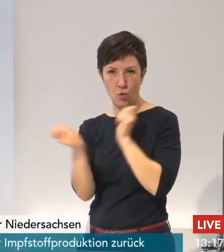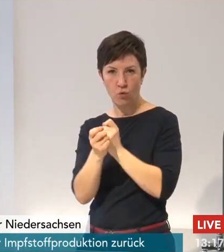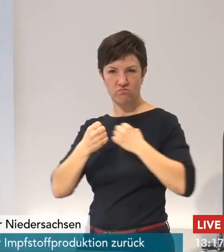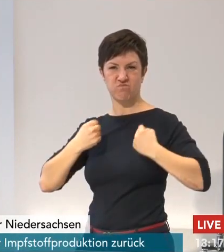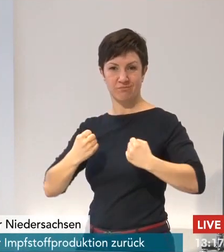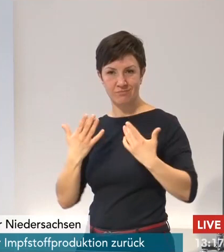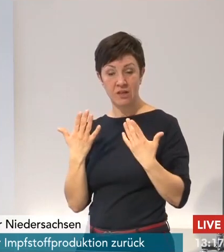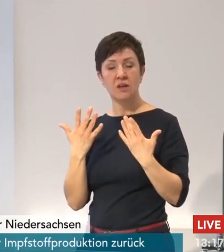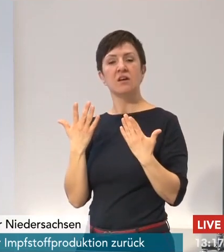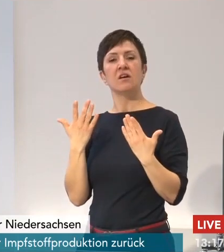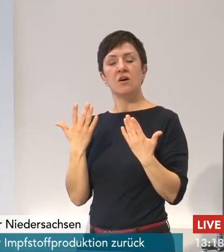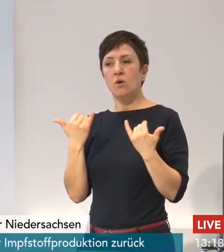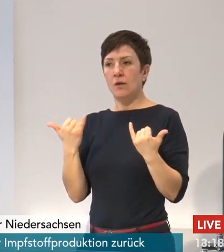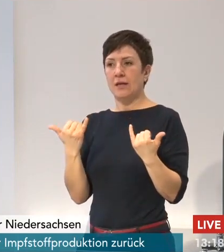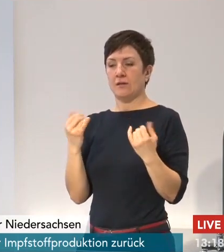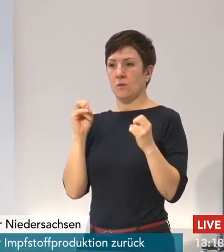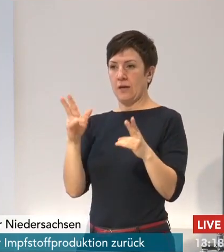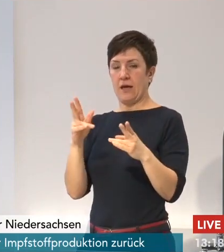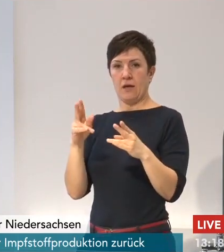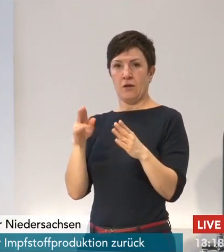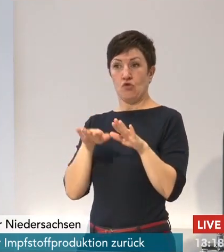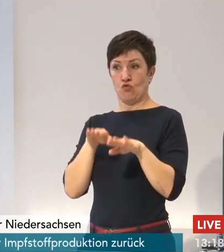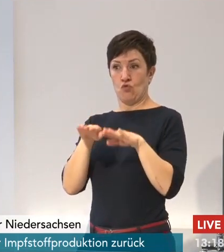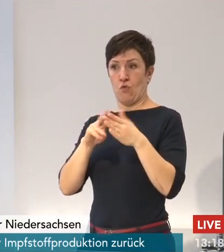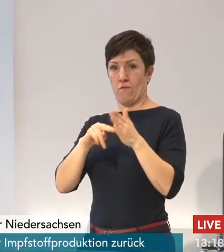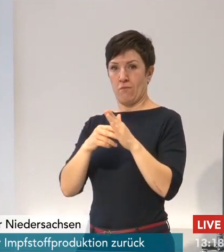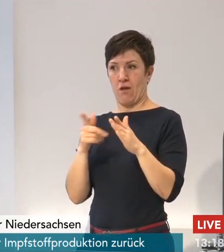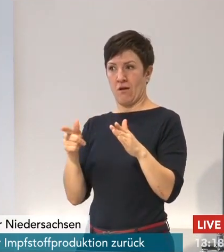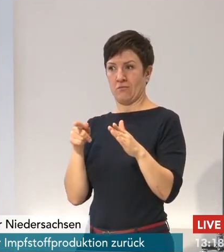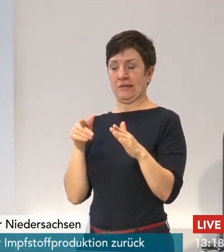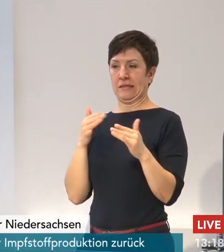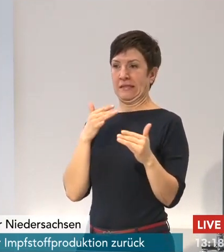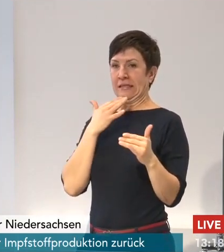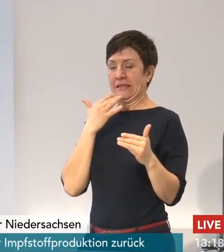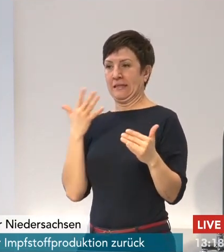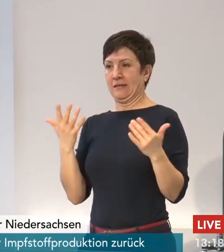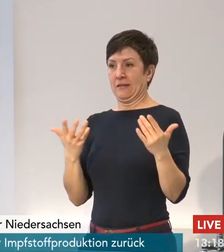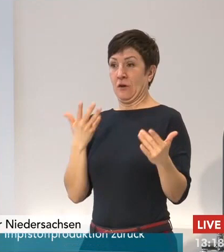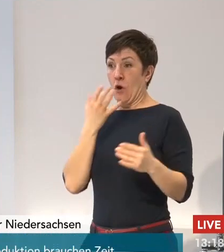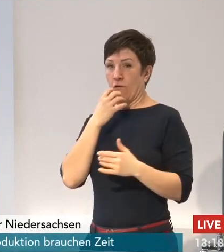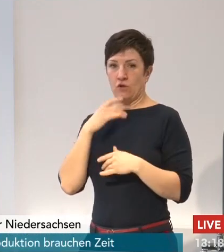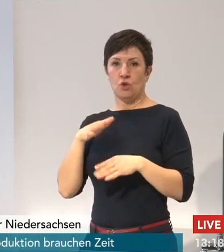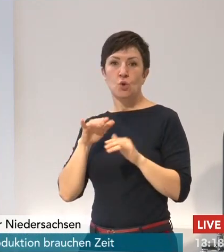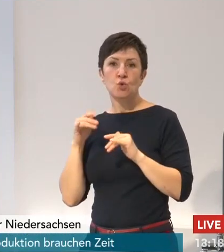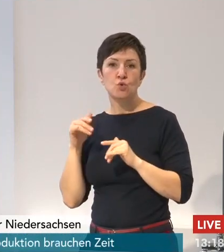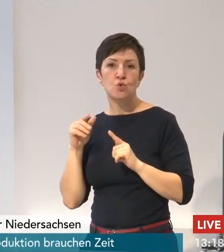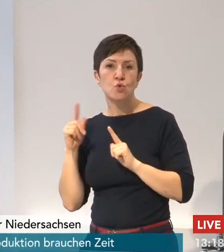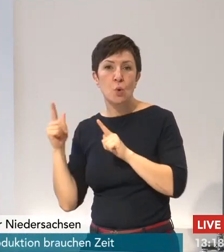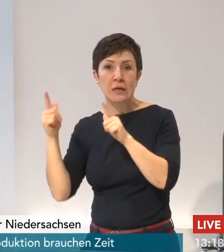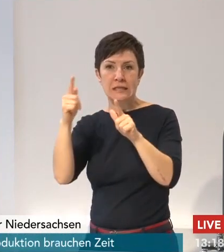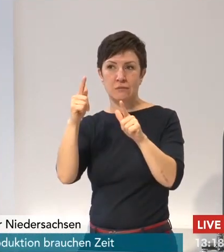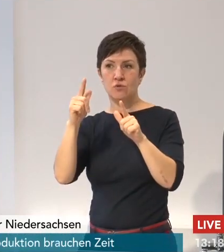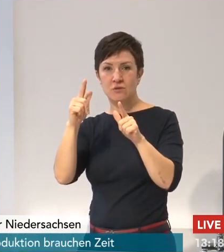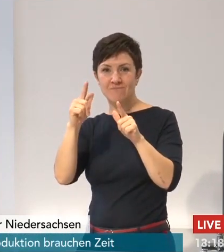ein Spagat gelingen, einerseits der hohen wirtschaftlichen Bedeutung des Tourismus gerecht zu werden und andererseits steigenden